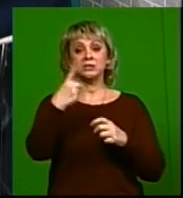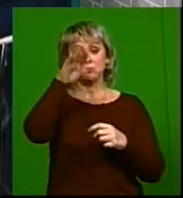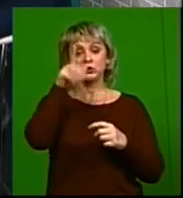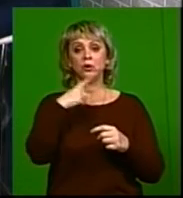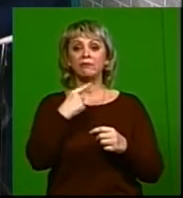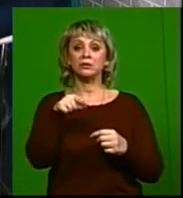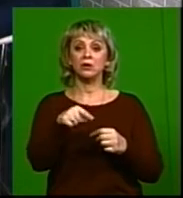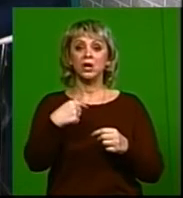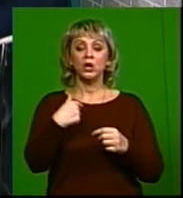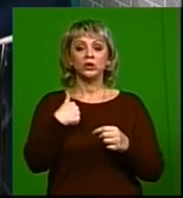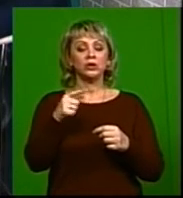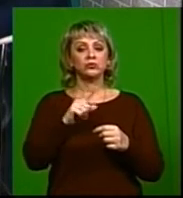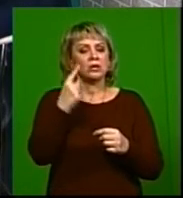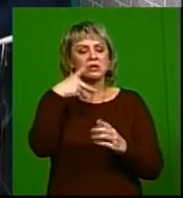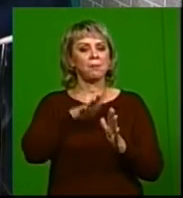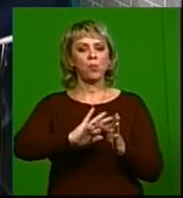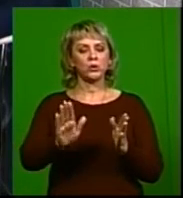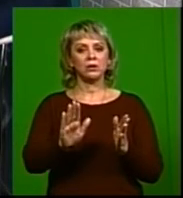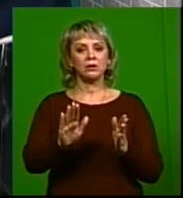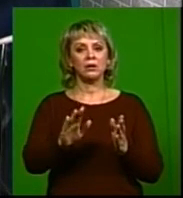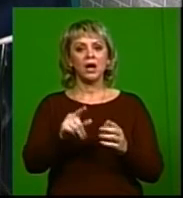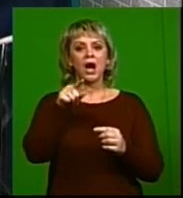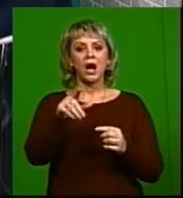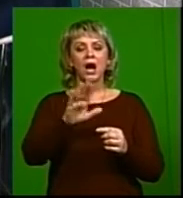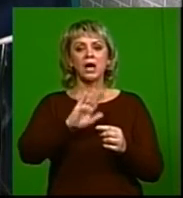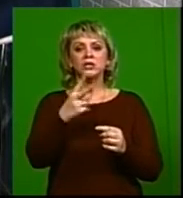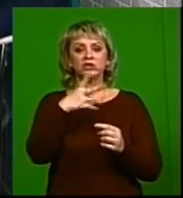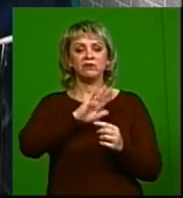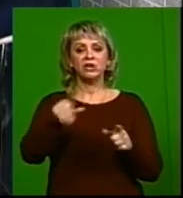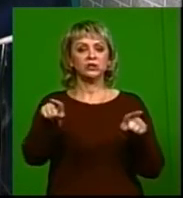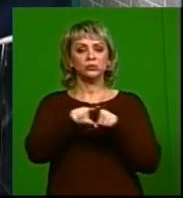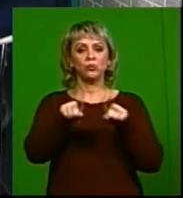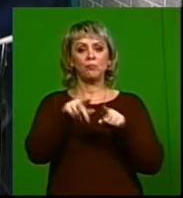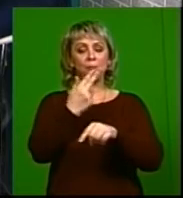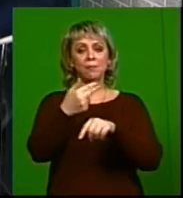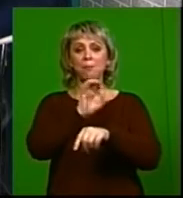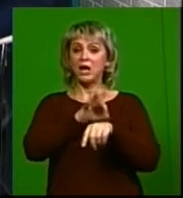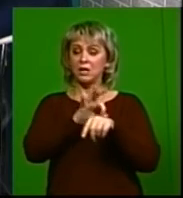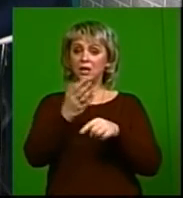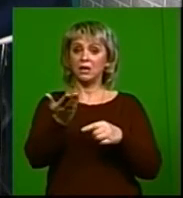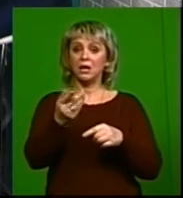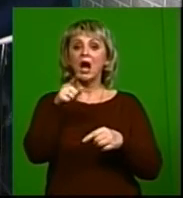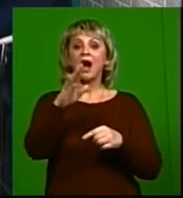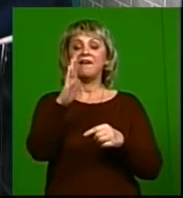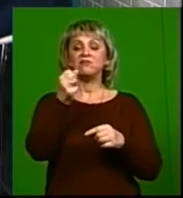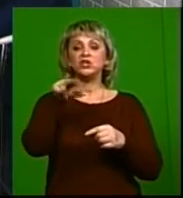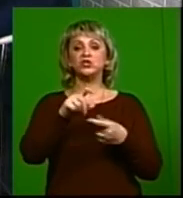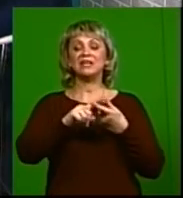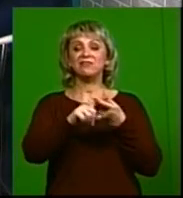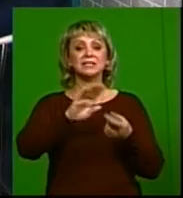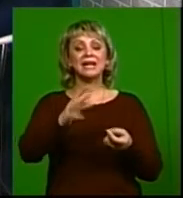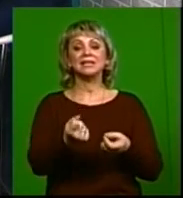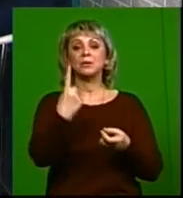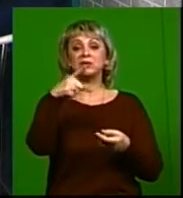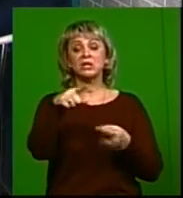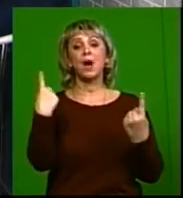встал и говорит, я вот что-то одного не понял, да, а она же не выглядит как ВИЧ-инфицированная. Да, то есть, а ВИЧ-инфекция не проявляется каким